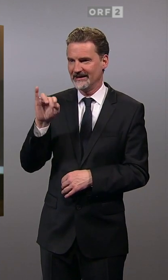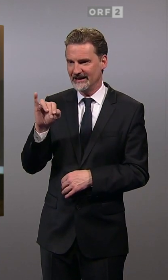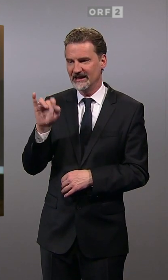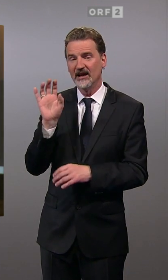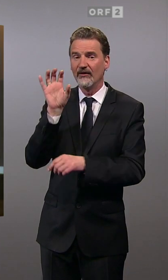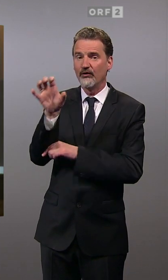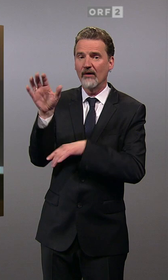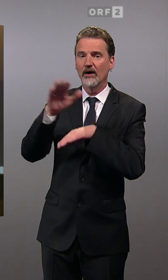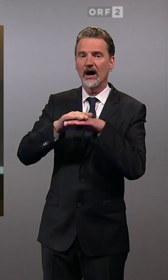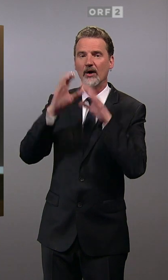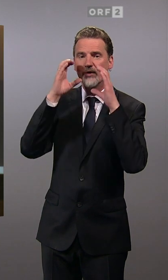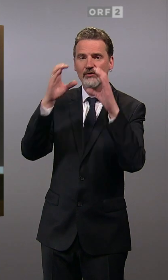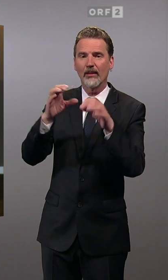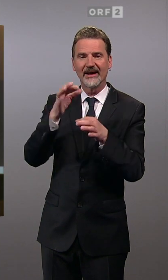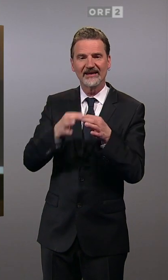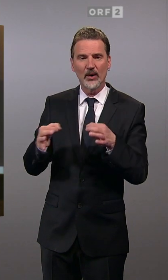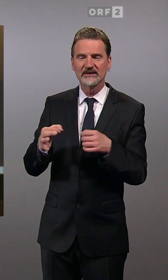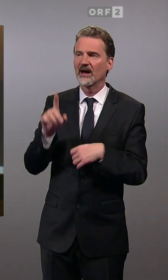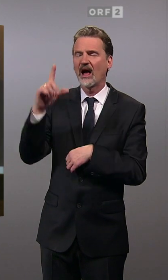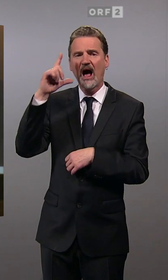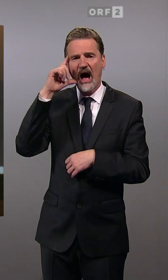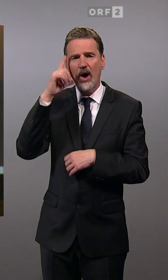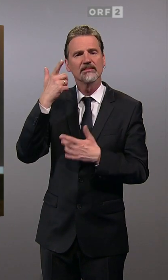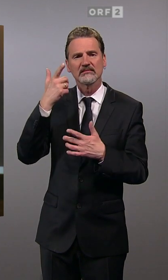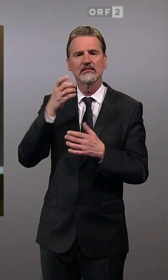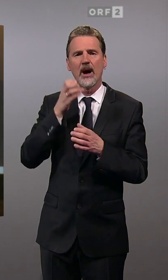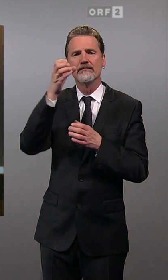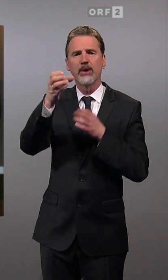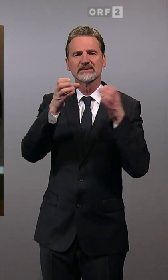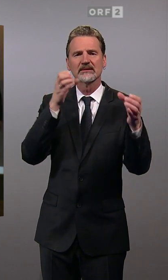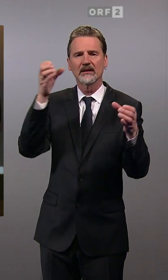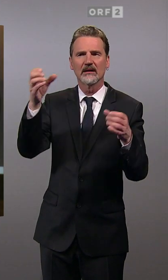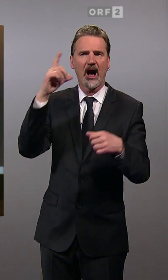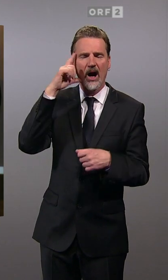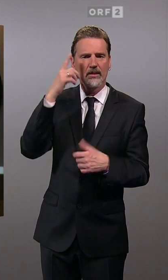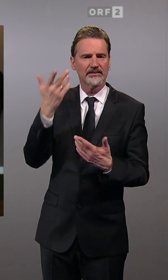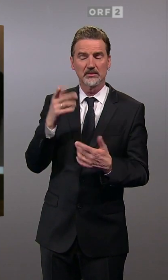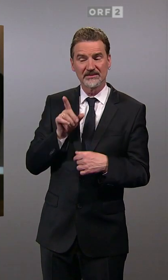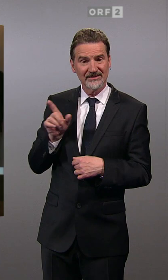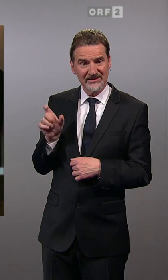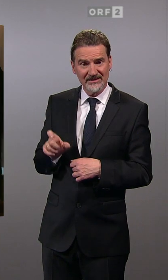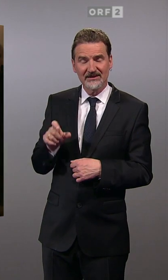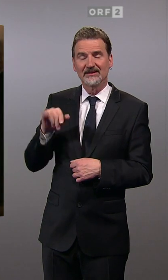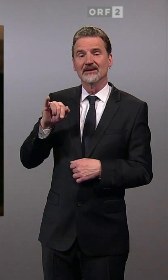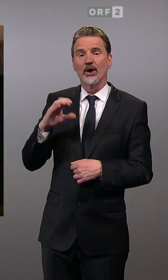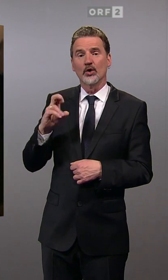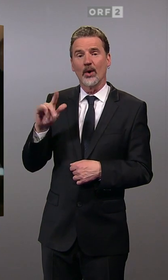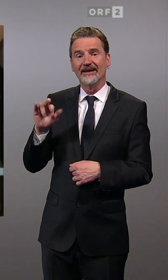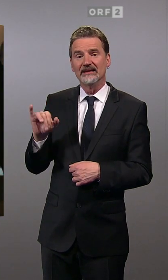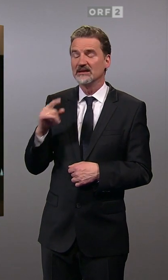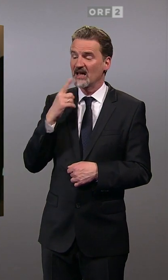vorgeworfen. Es gehe ihr vor allem um Postenbesetzungen und sie hat angekündigt, sie wolle die sogenannten, wie sie es bezeichnet hat,